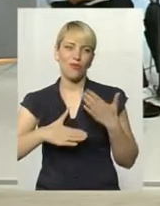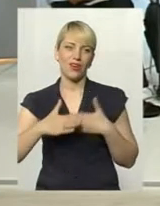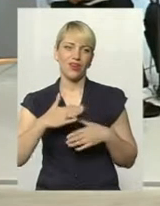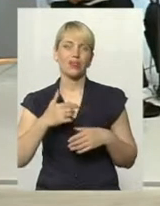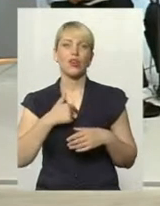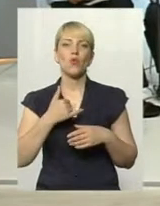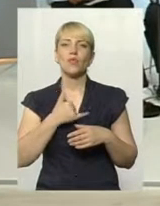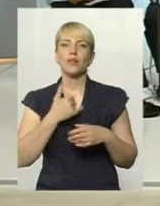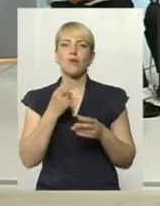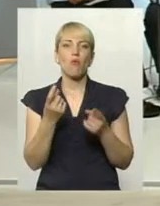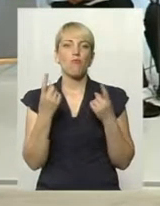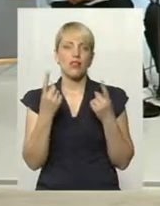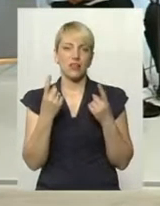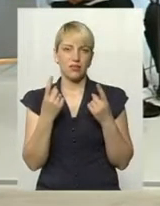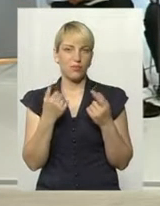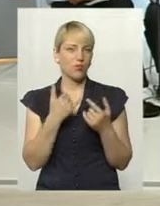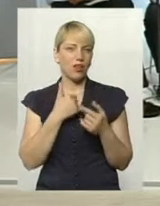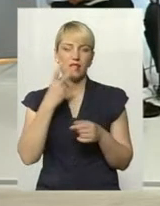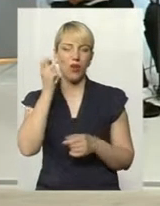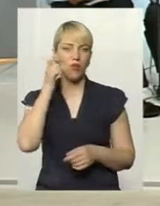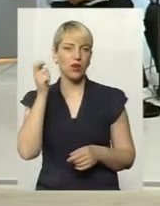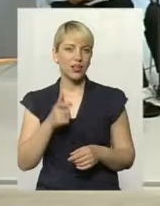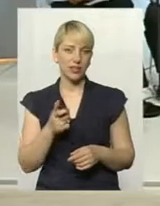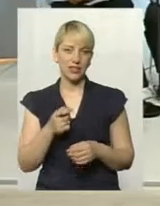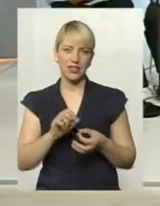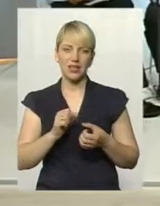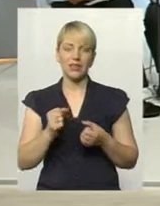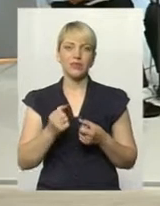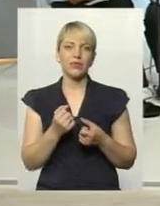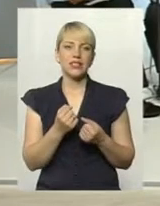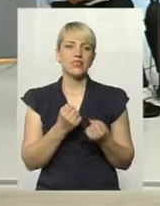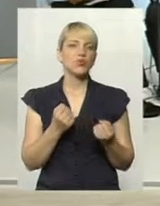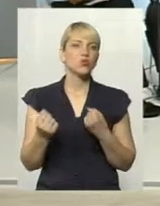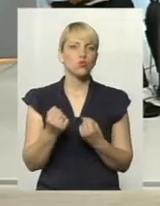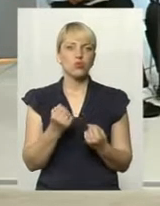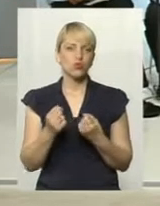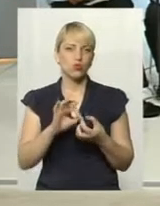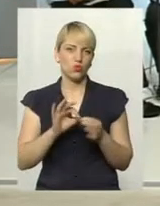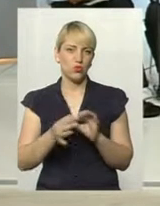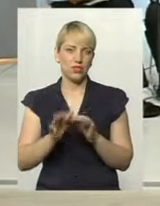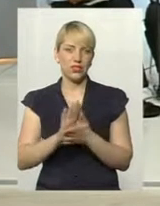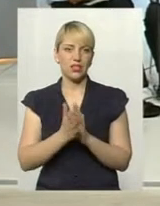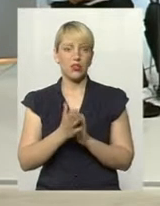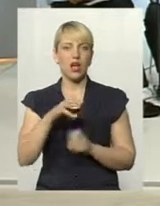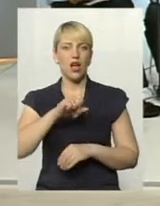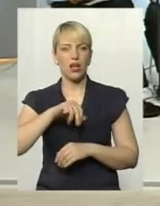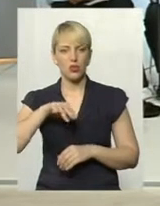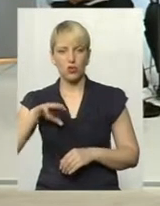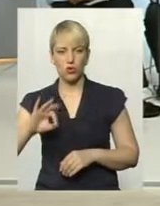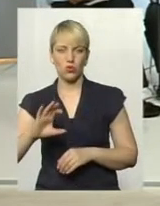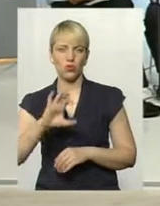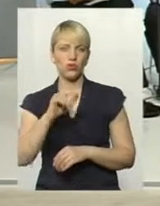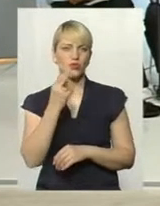великому рахунку зараз в країні, скажімо так, дуже сутужне становище, і АТО проходить, і соціальні